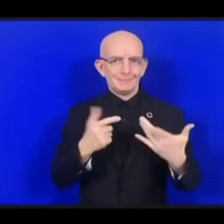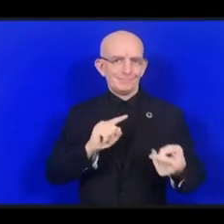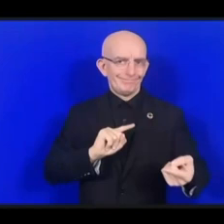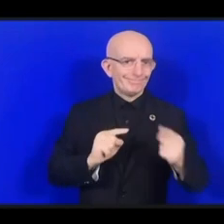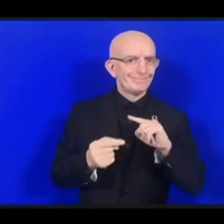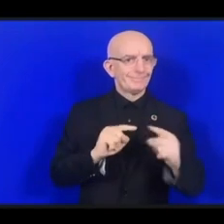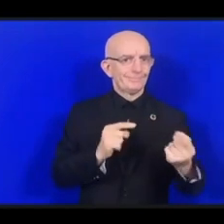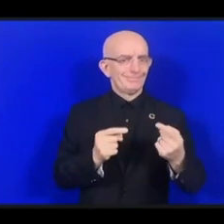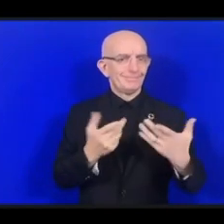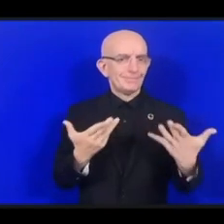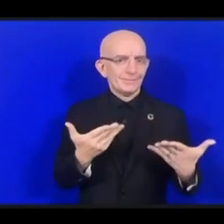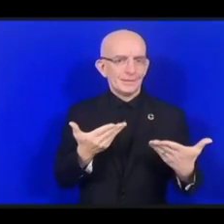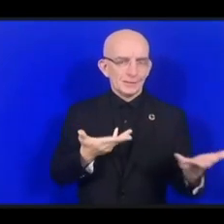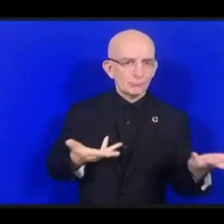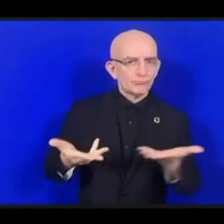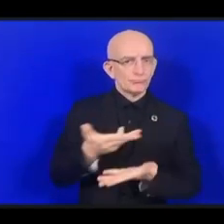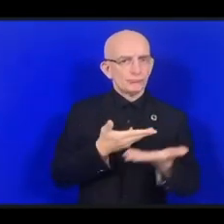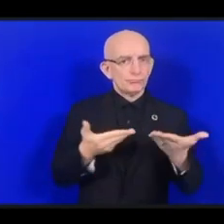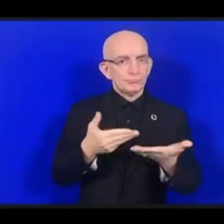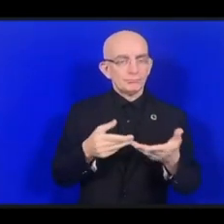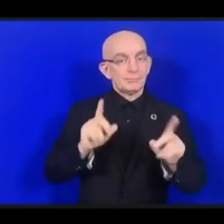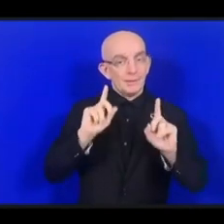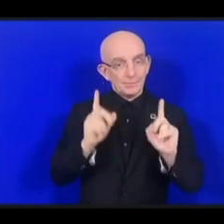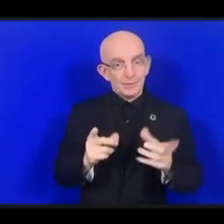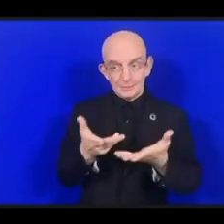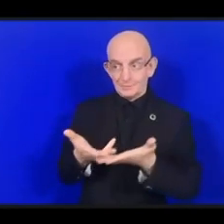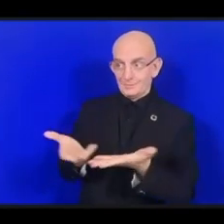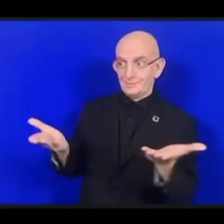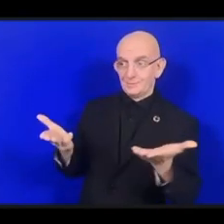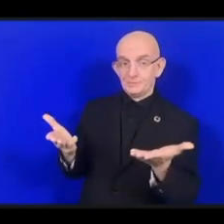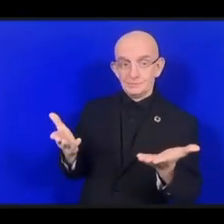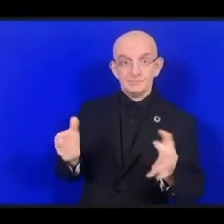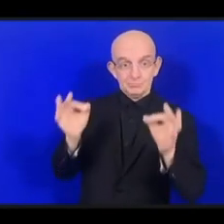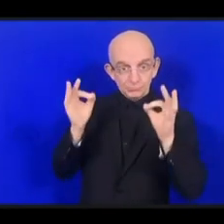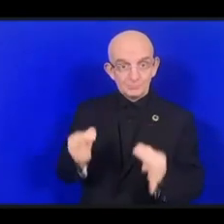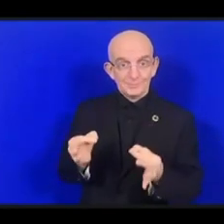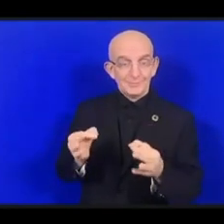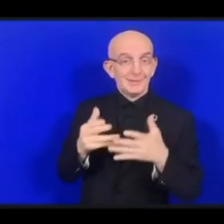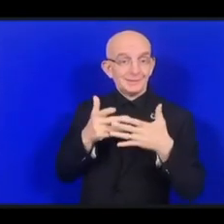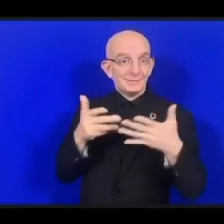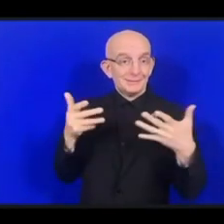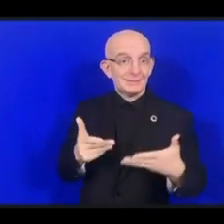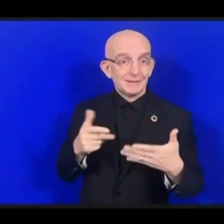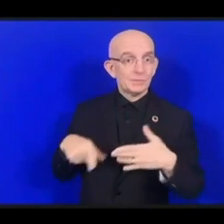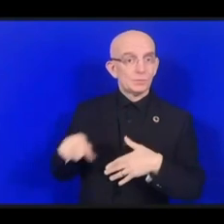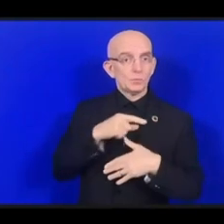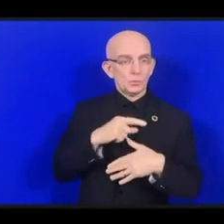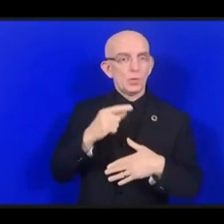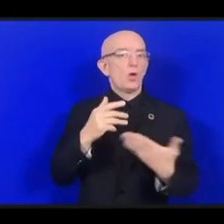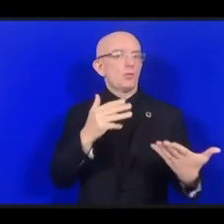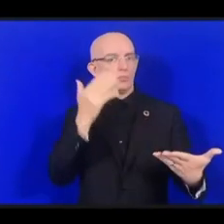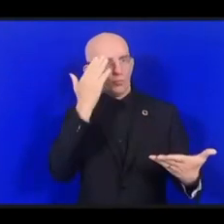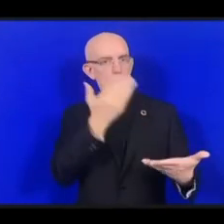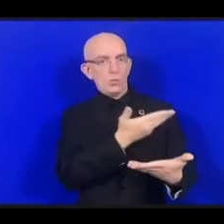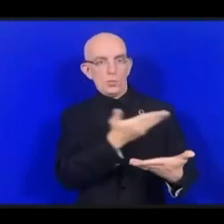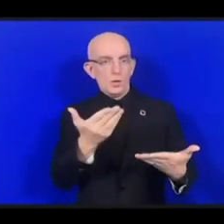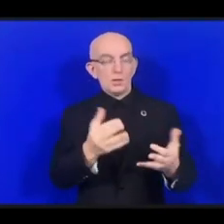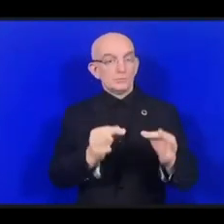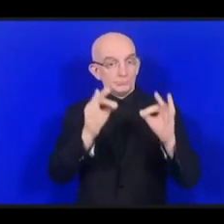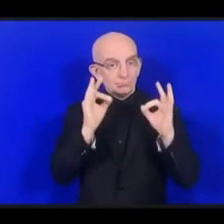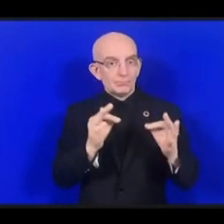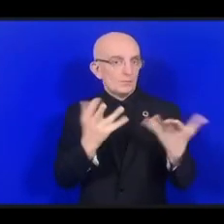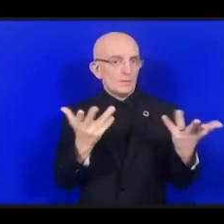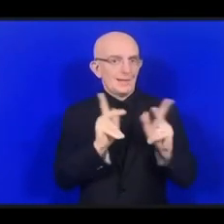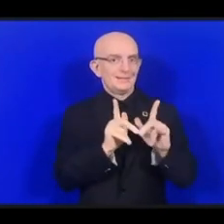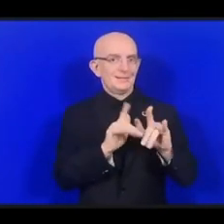Наша борьба по поиску практических решений и по необходимости практических дискуссий определяет